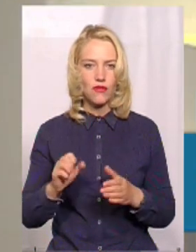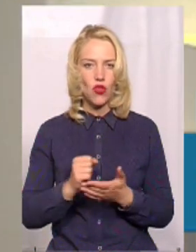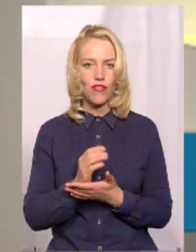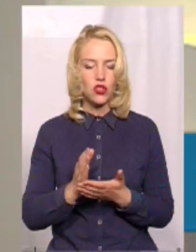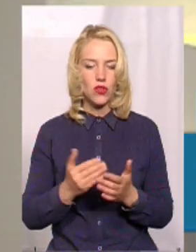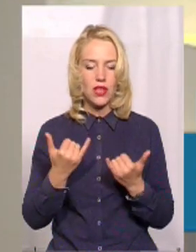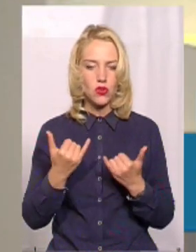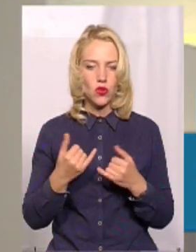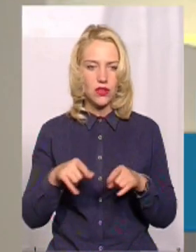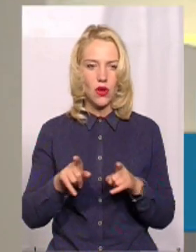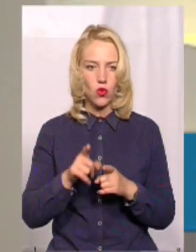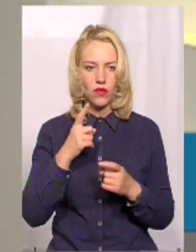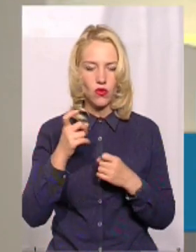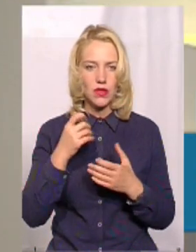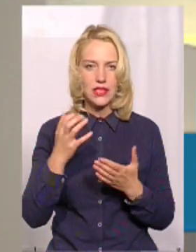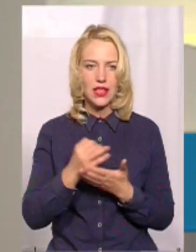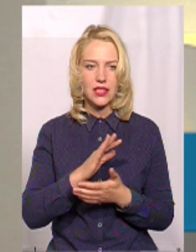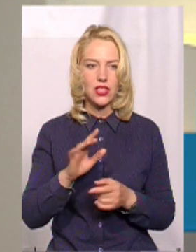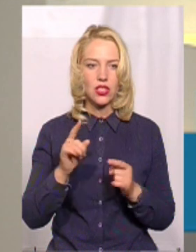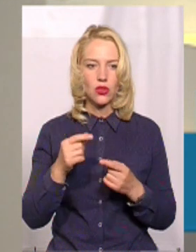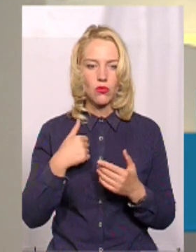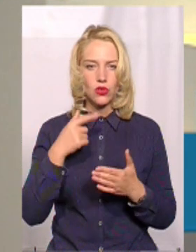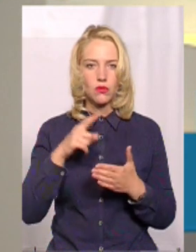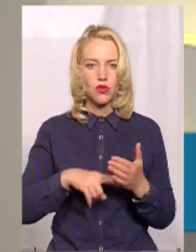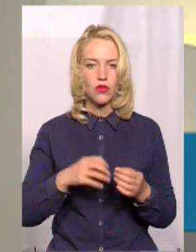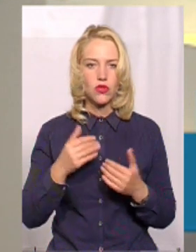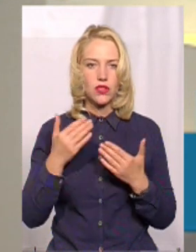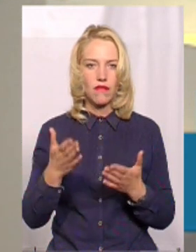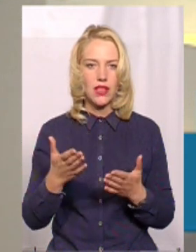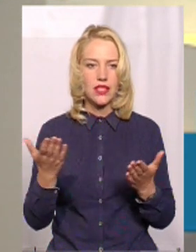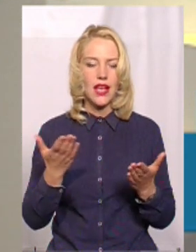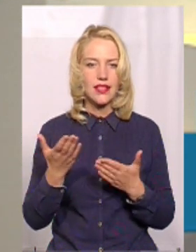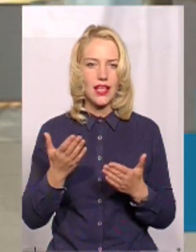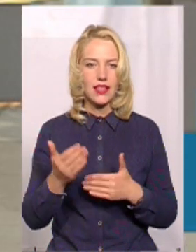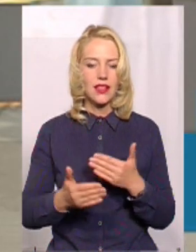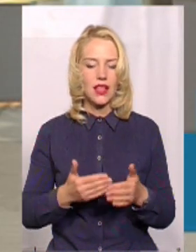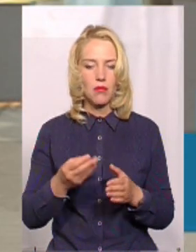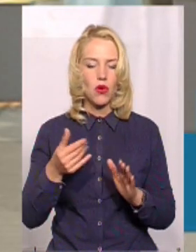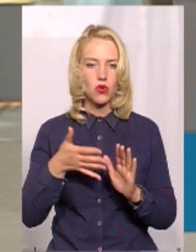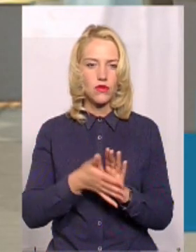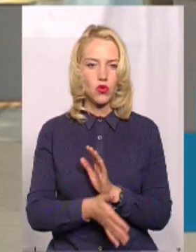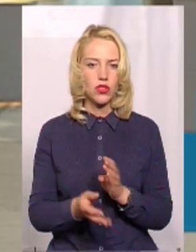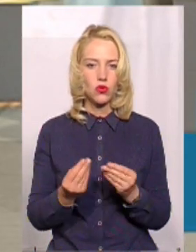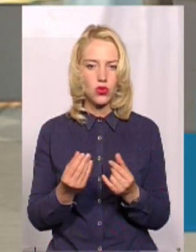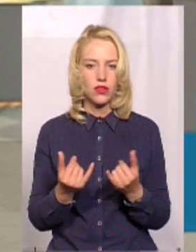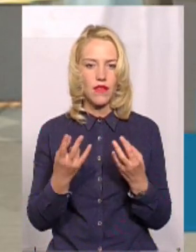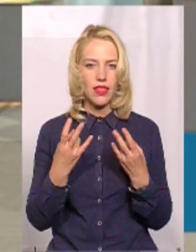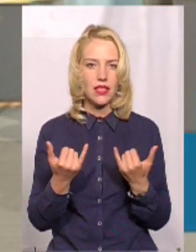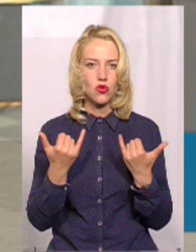от такої інформації я не знайшла, тому на вас сподіваюся. От які темпи освоювання коштів на сьогодні?